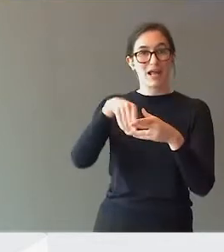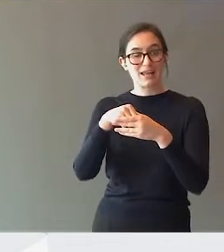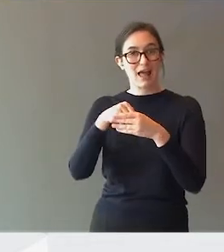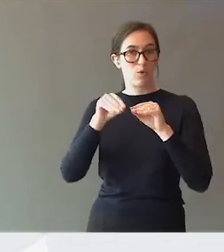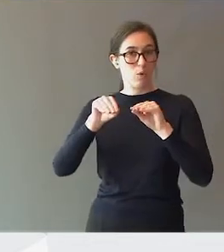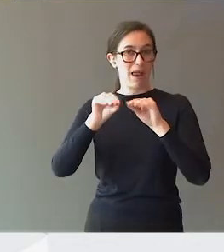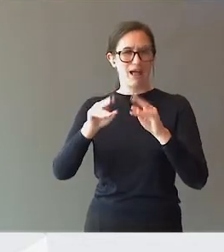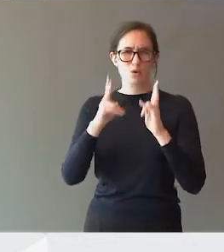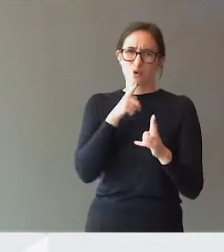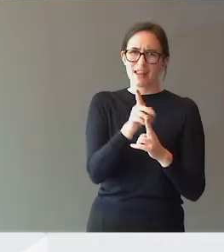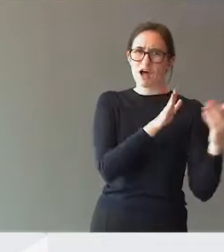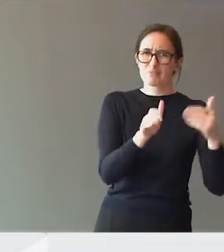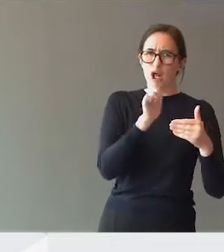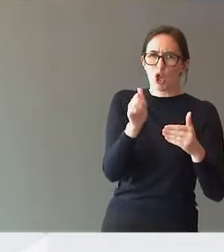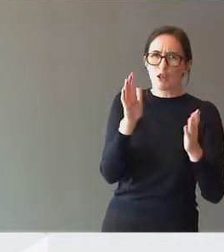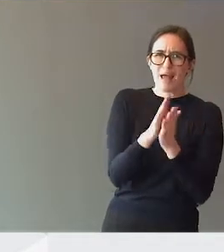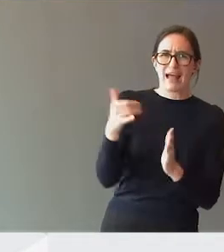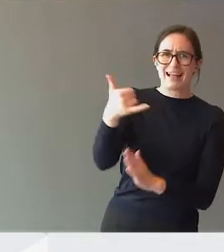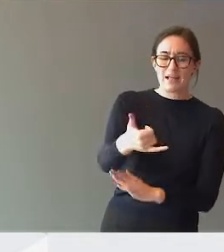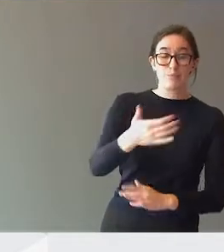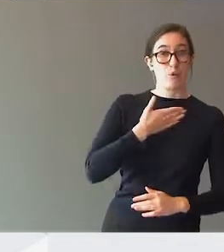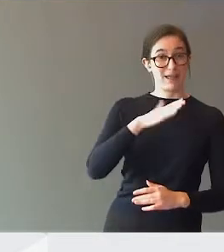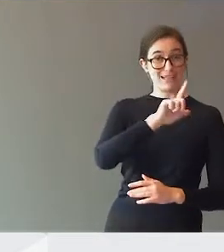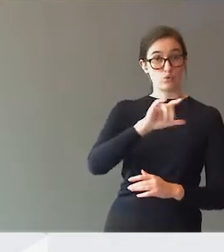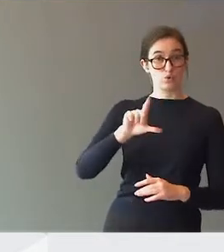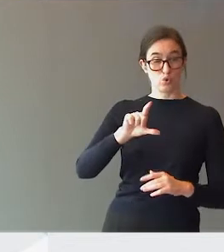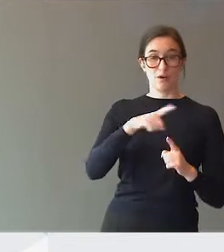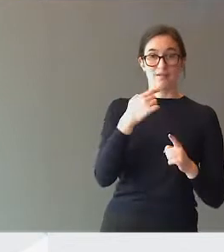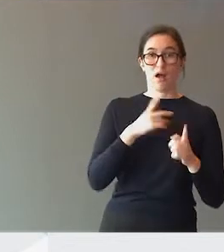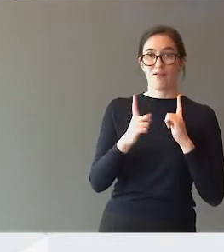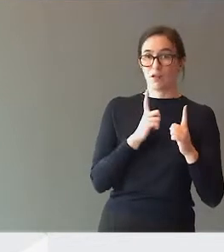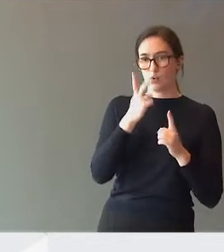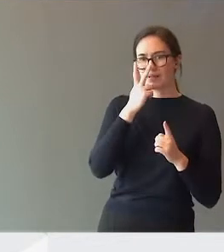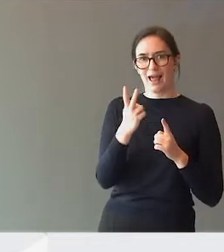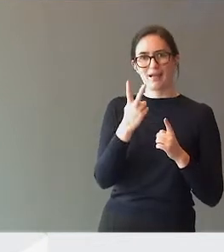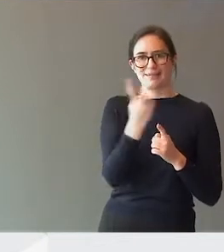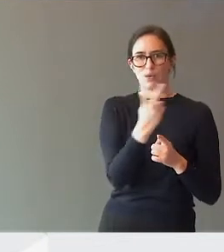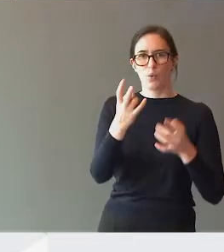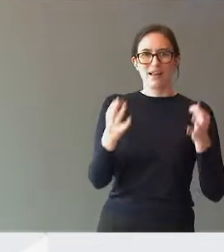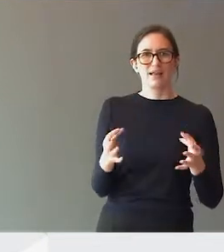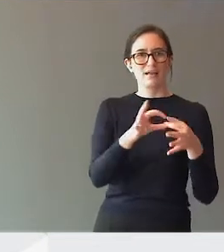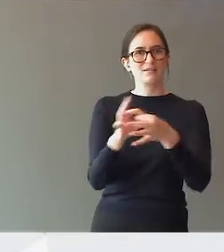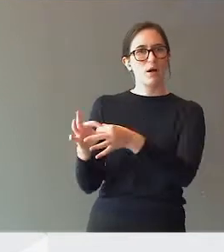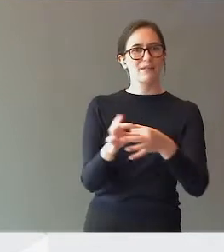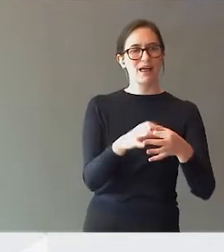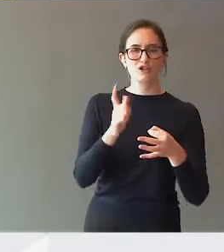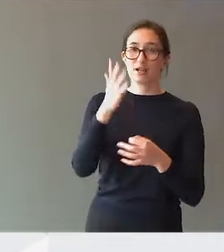aspektet med. På min institusjon så har vi valgt å se disse tingene litt i sammenheng, for det er dessverre også sånn at det er mange